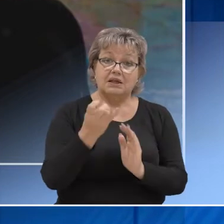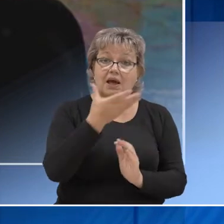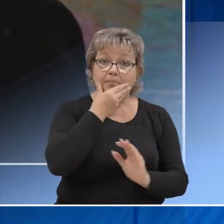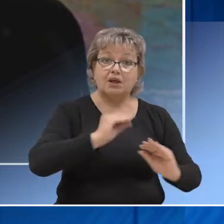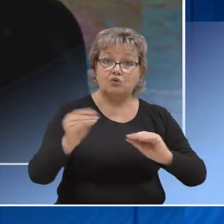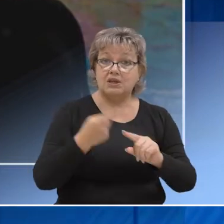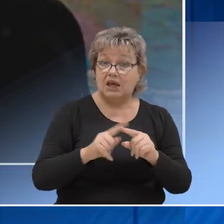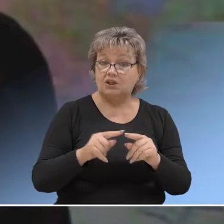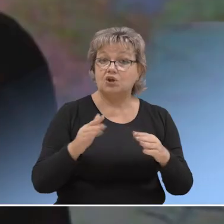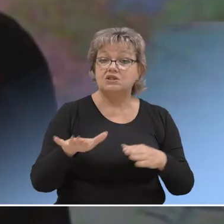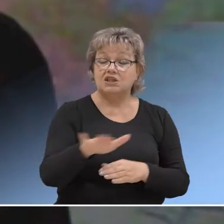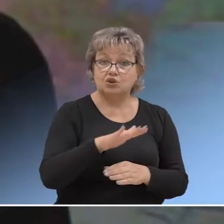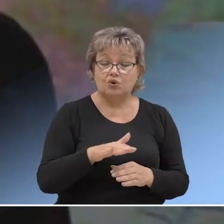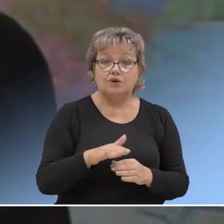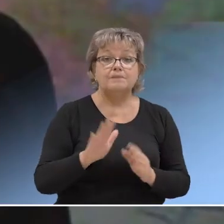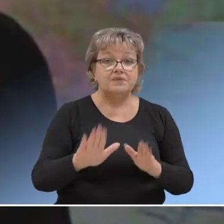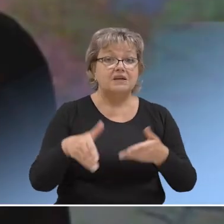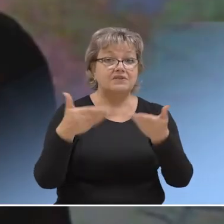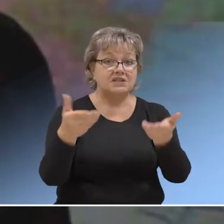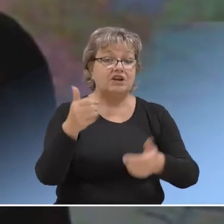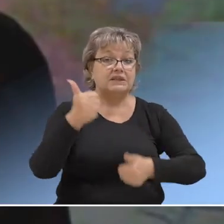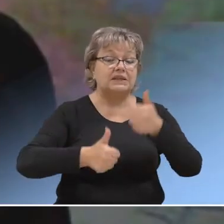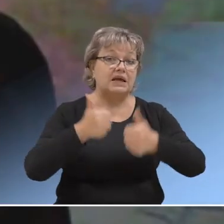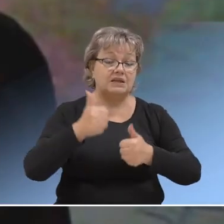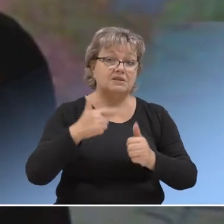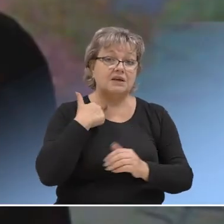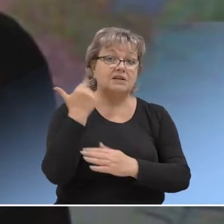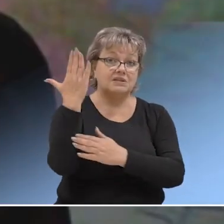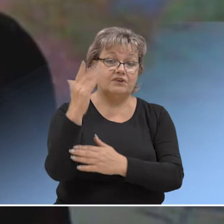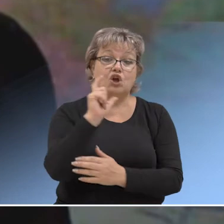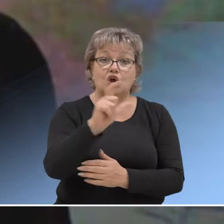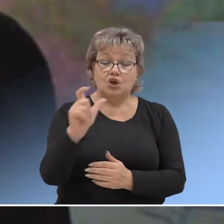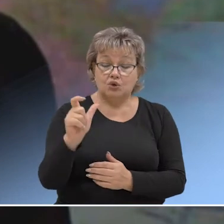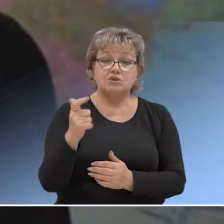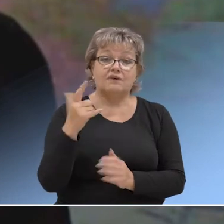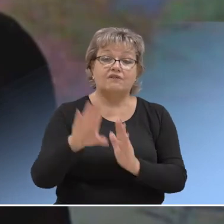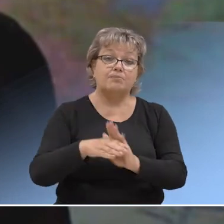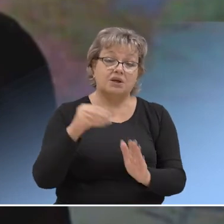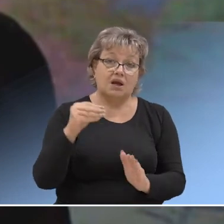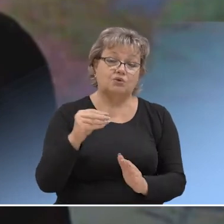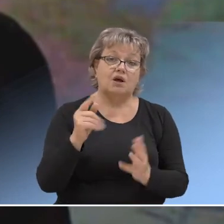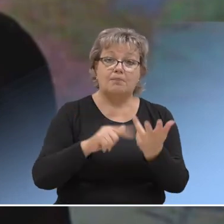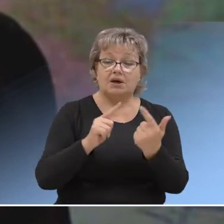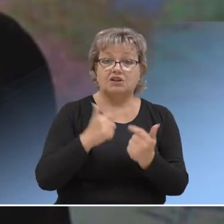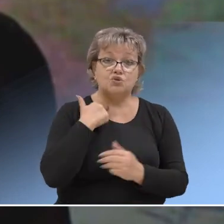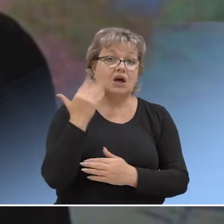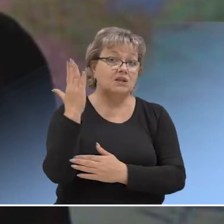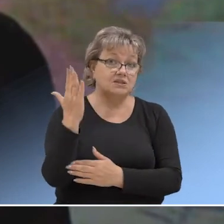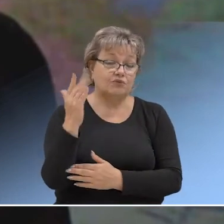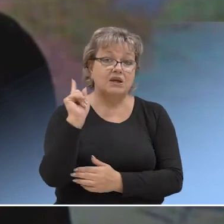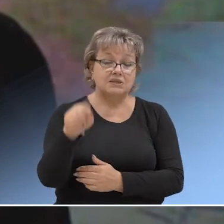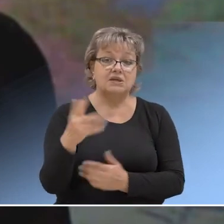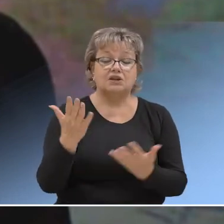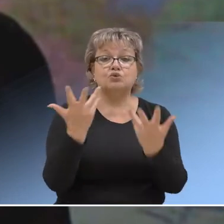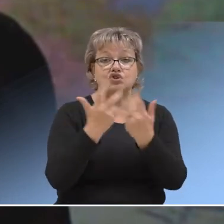благоустройство разных территорий и выставляет уже эти территории на рейтинговое голосование, где уже люди от обранных территорий выбирают по количеству голосов